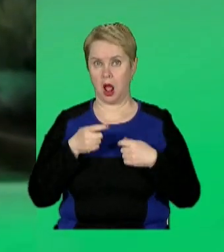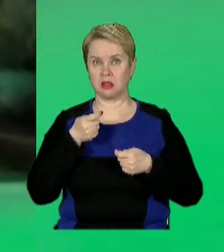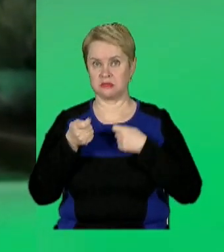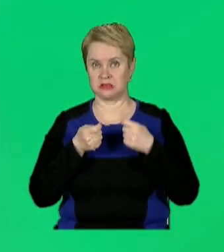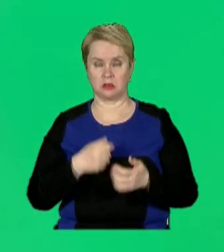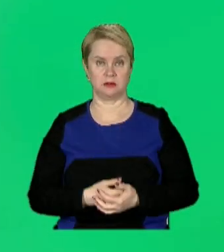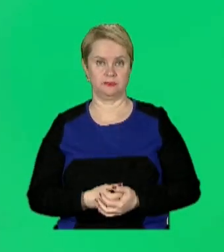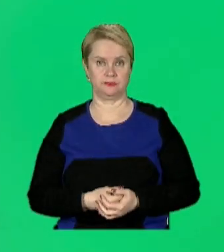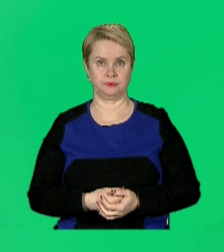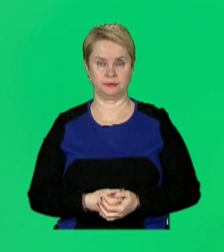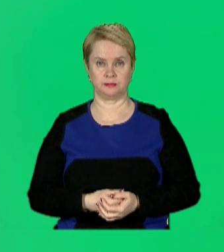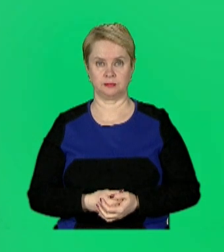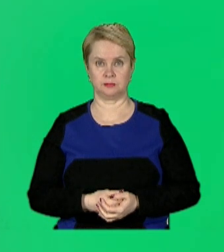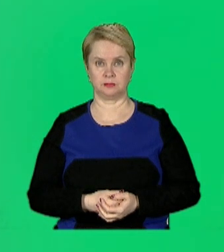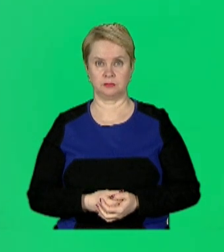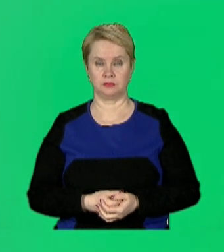адміністрація.